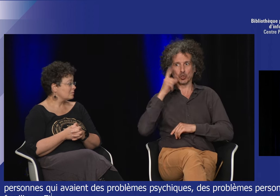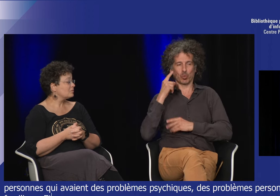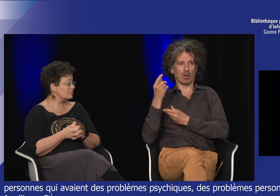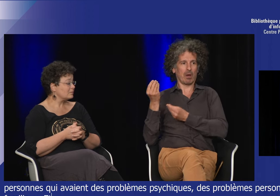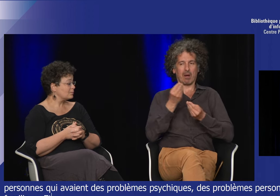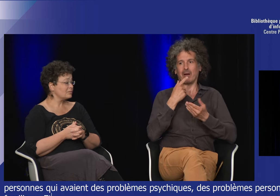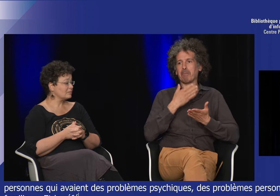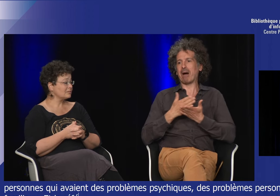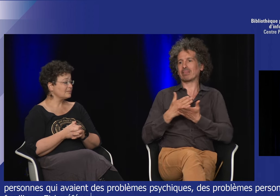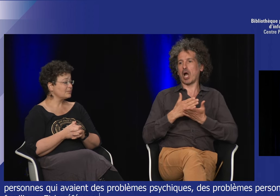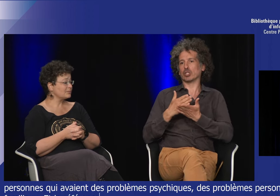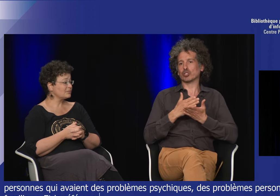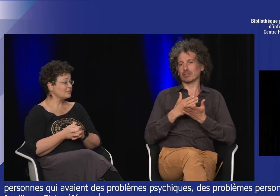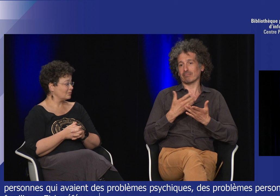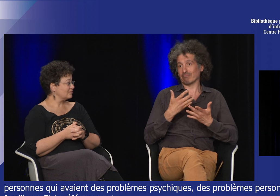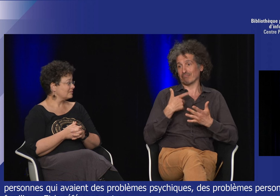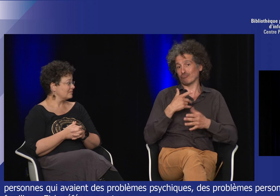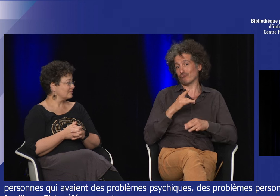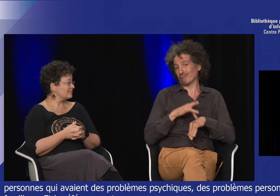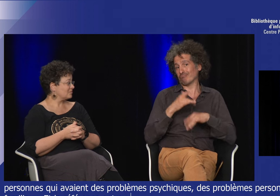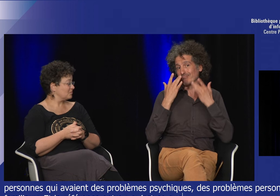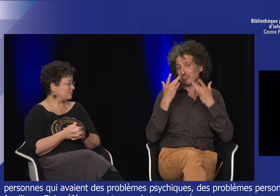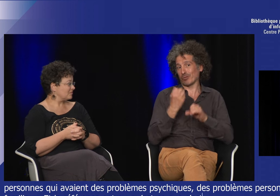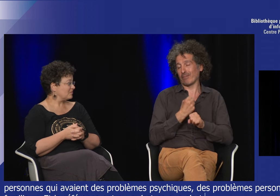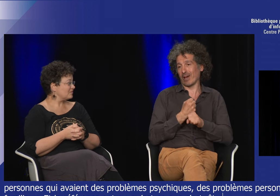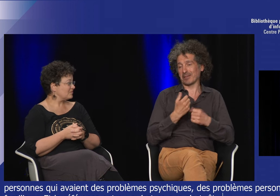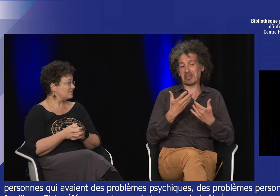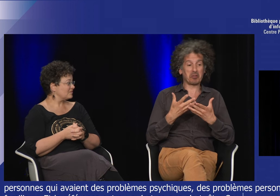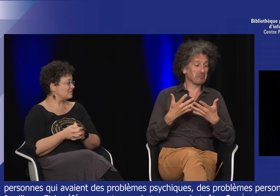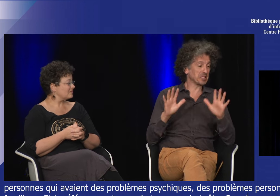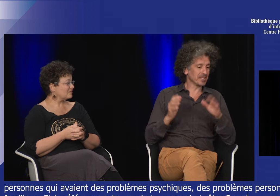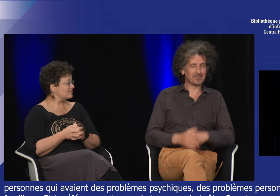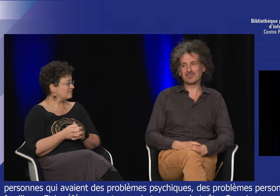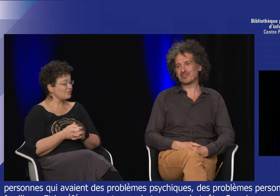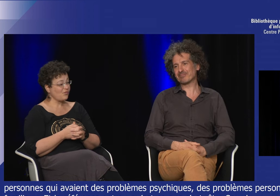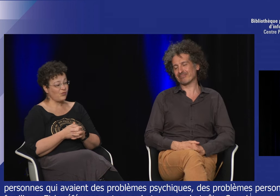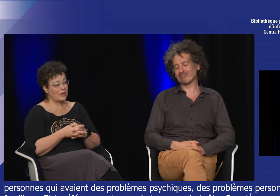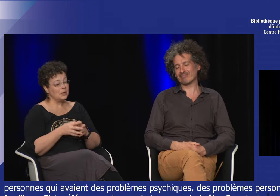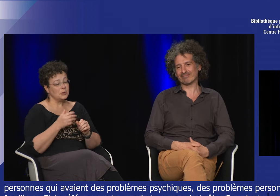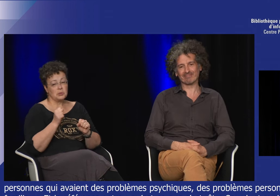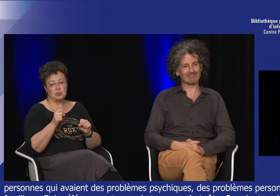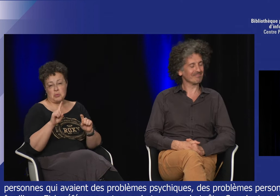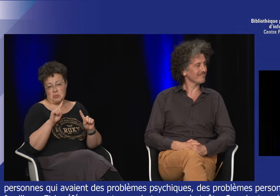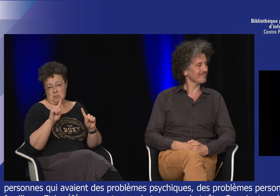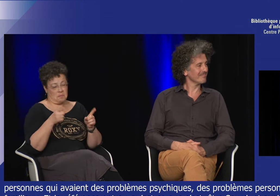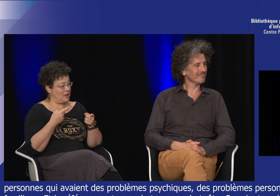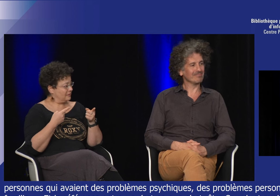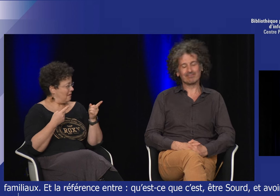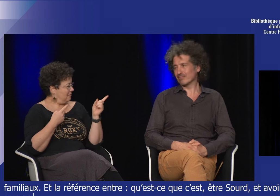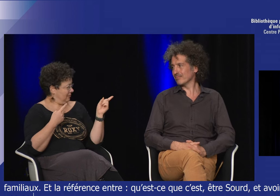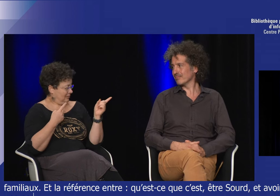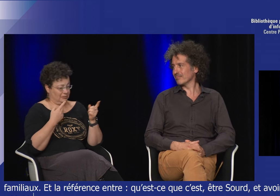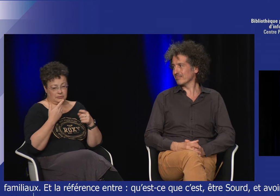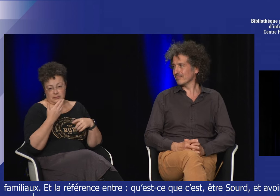la référence entre qu'est-ce que c'est être sourd et avoir en face une personne sourde qui vous donne un cours c'est dommage ces